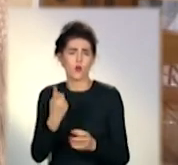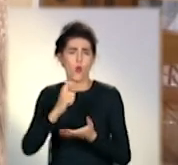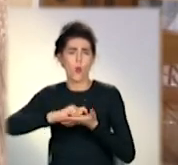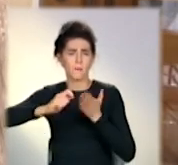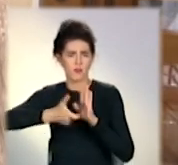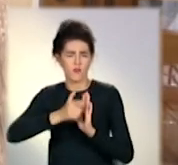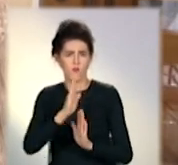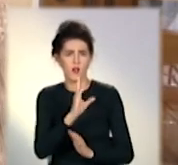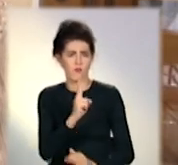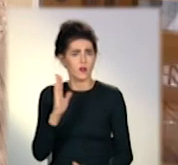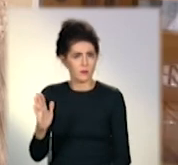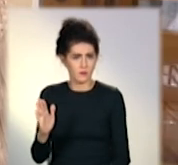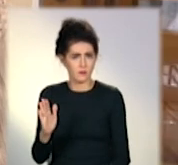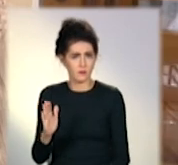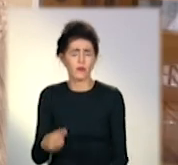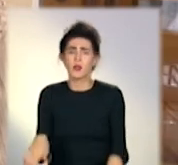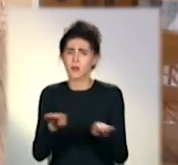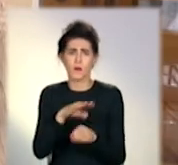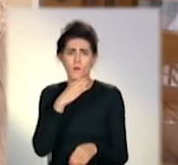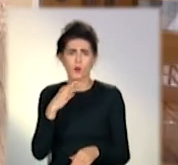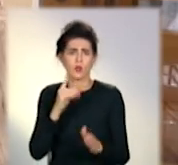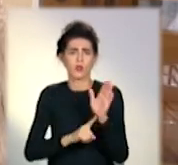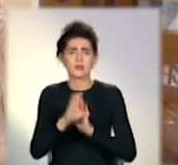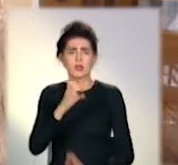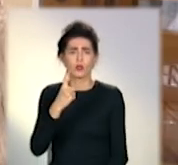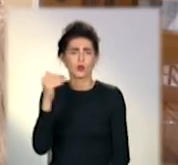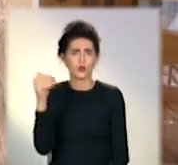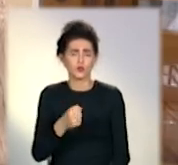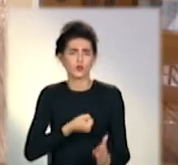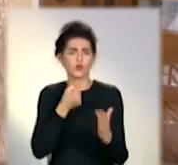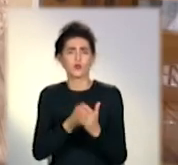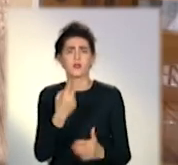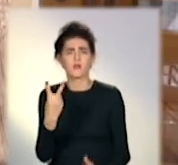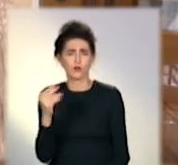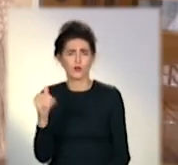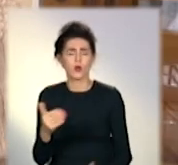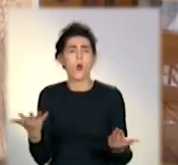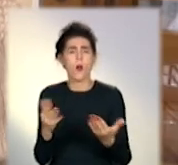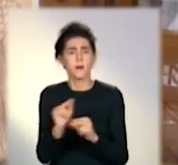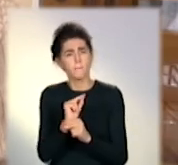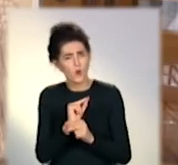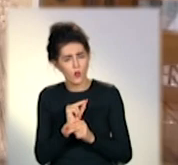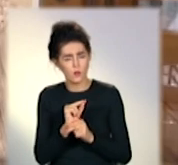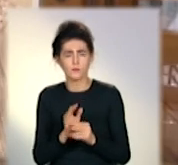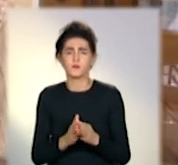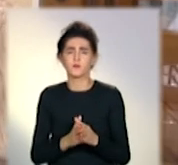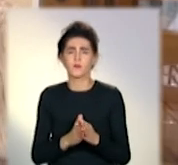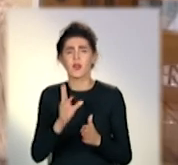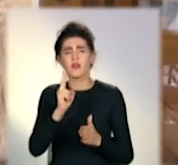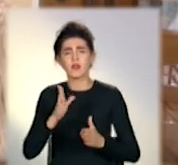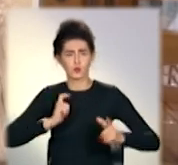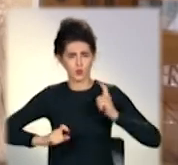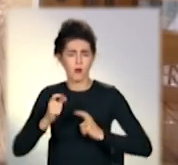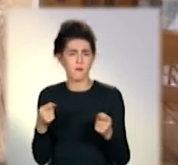кімнат студентів. Такі варіанти – від тисячі до двох. Все залежить від того, який ремонт. Квартиру студенти